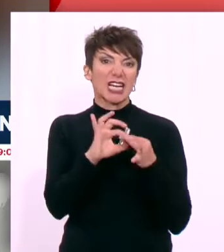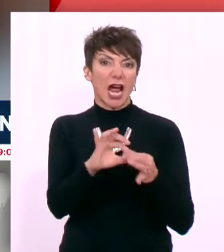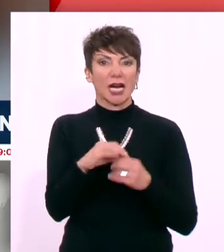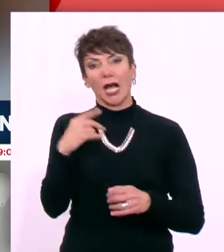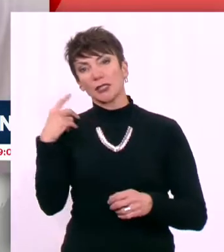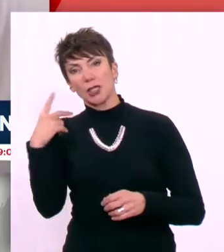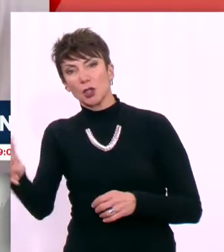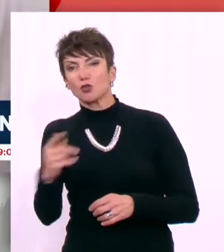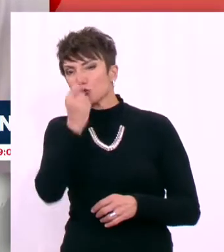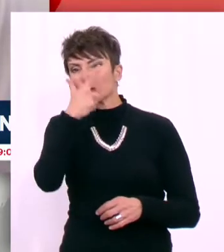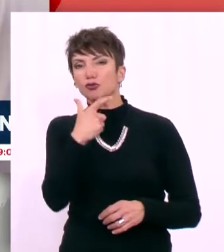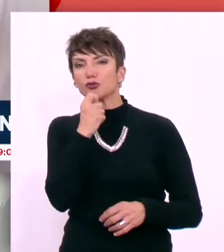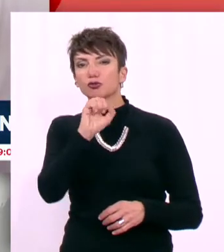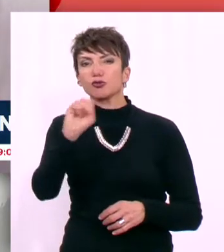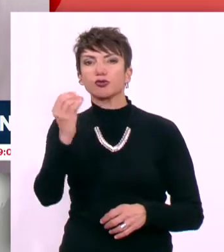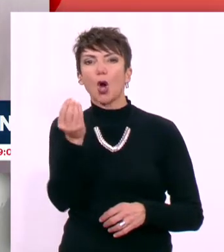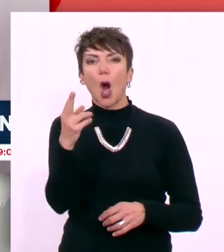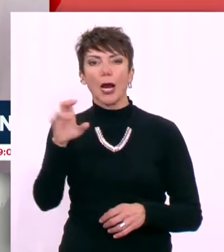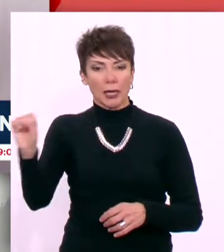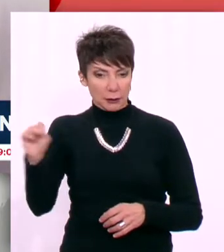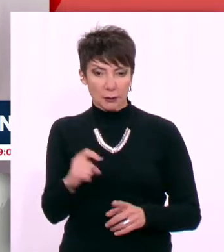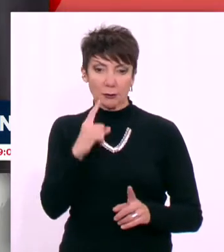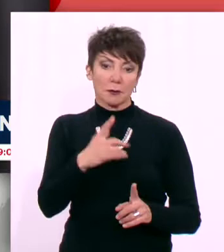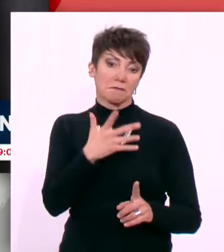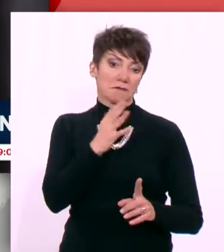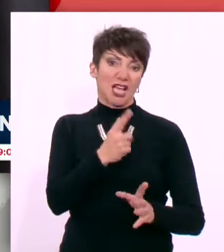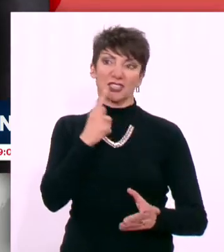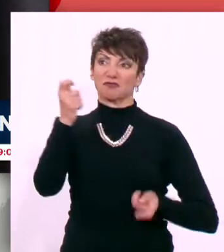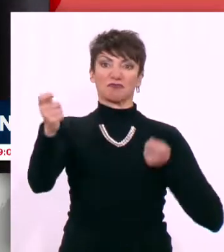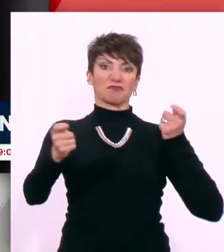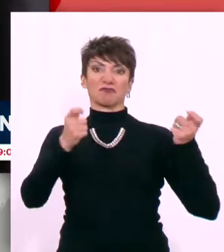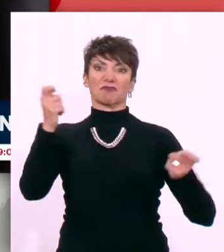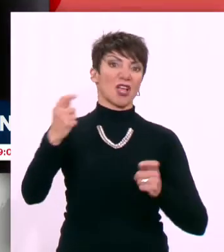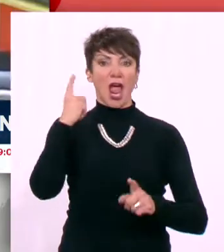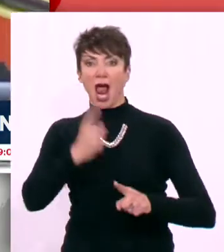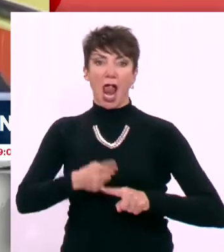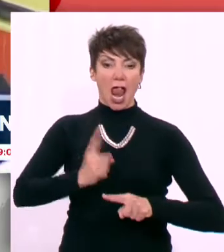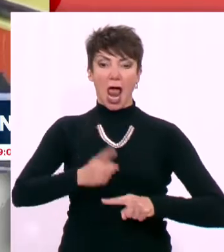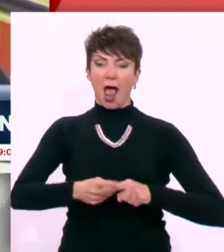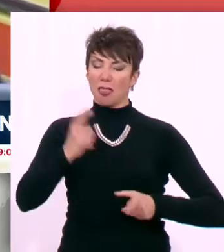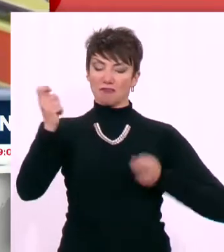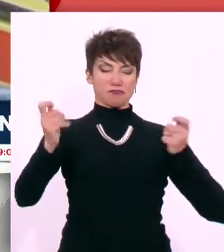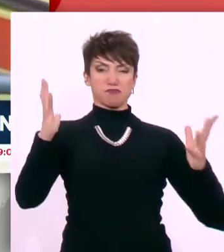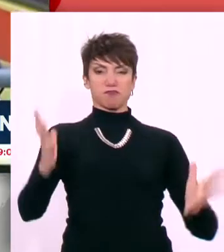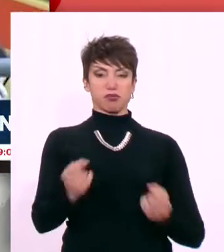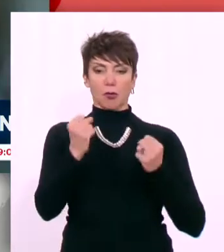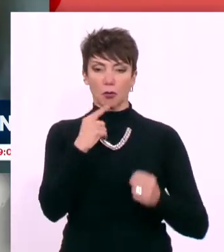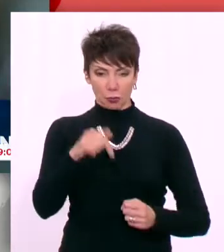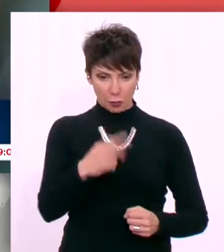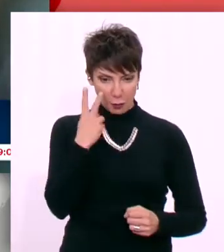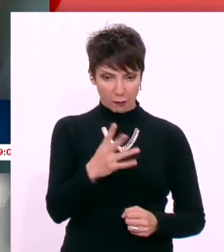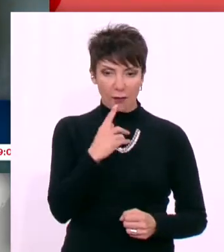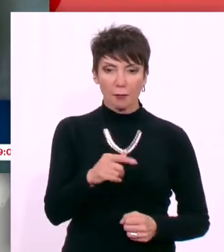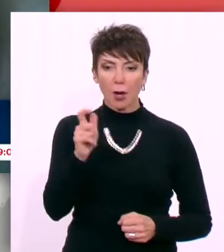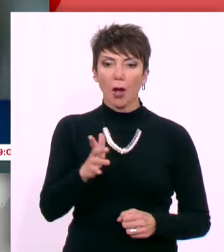Αρτέμι Σόρα. Μετά τα δισεκατομμύρια που θα ξεχρέωναν την Ελλάδα, βλέπει τώρα και εμβολιασμένους να πεθαίνουν στο δρόμο. Ο